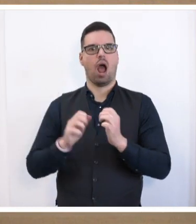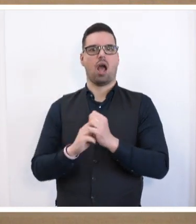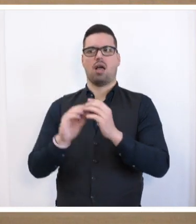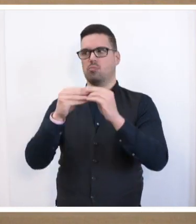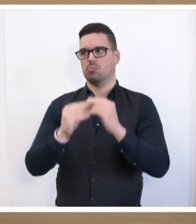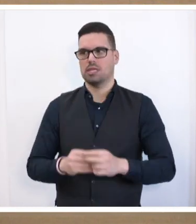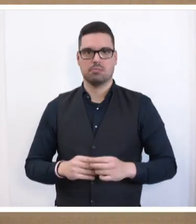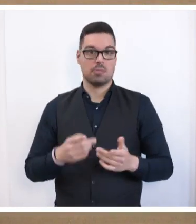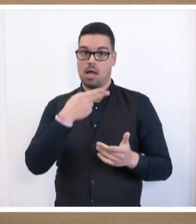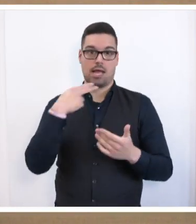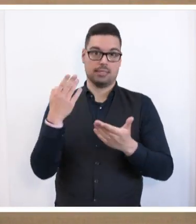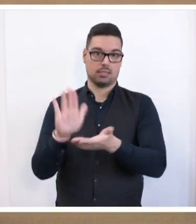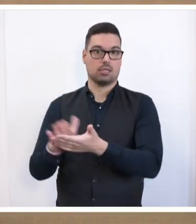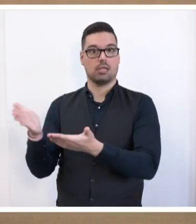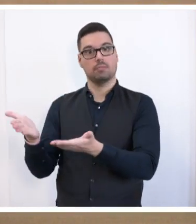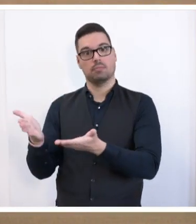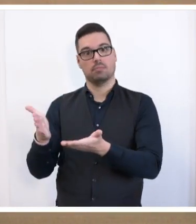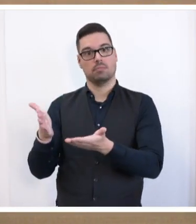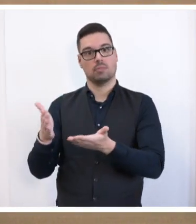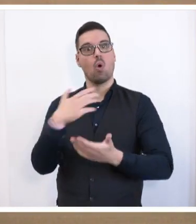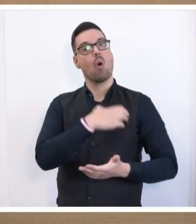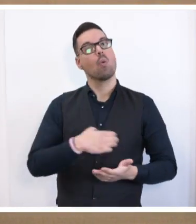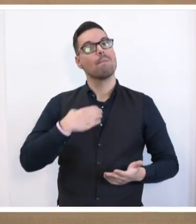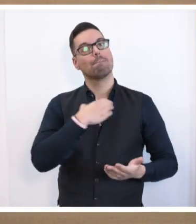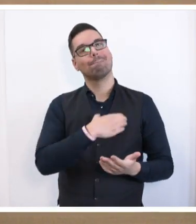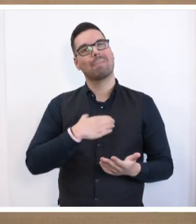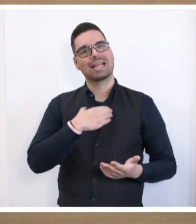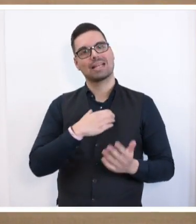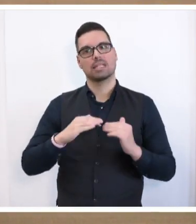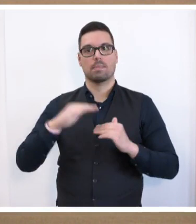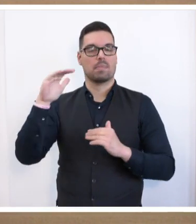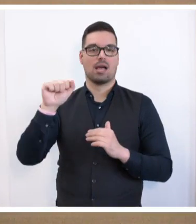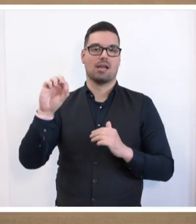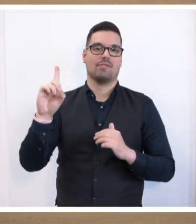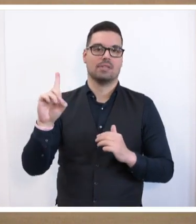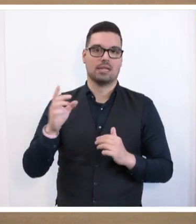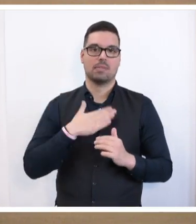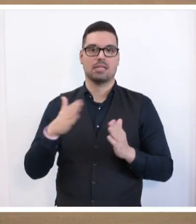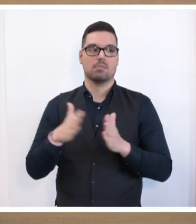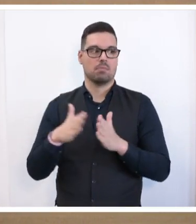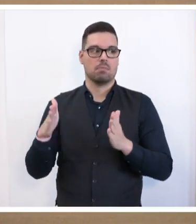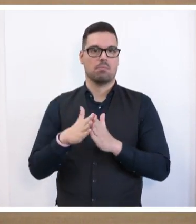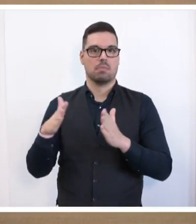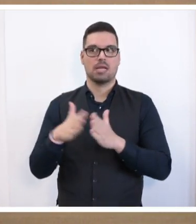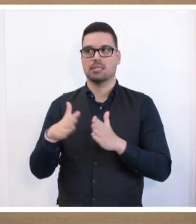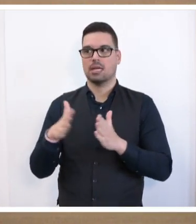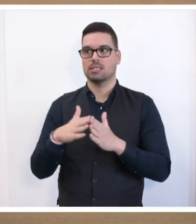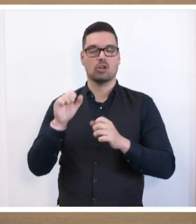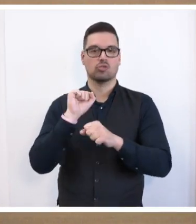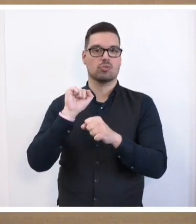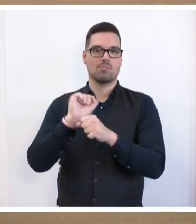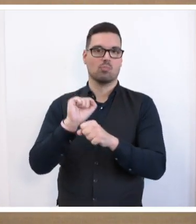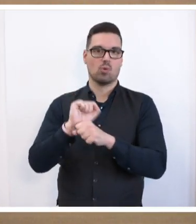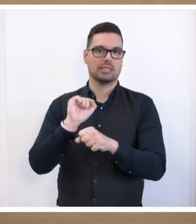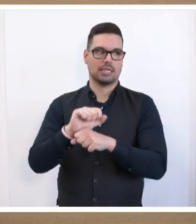so nicht in Hessen. Aber die Analysen in Bayern belegen klar, dass die Mehrheit der AfD-Wähler meine Partei aus Überzeugung nicht aus Protest wählt,